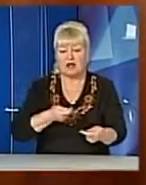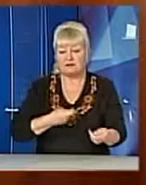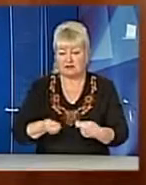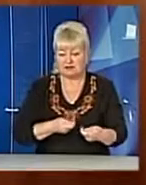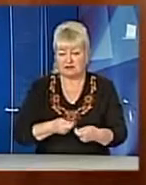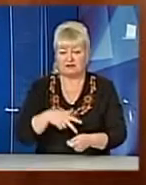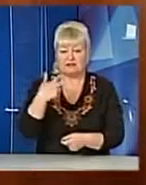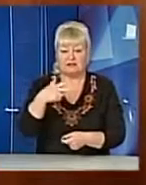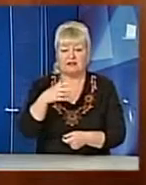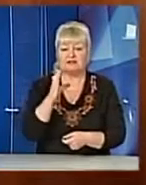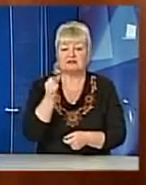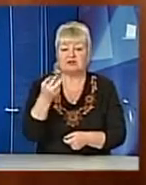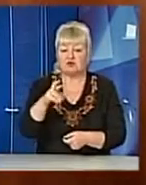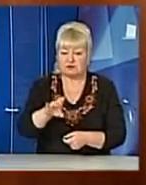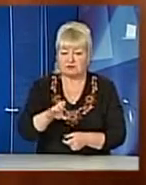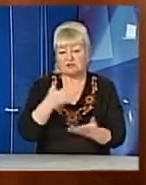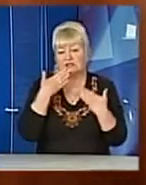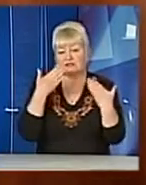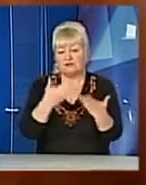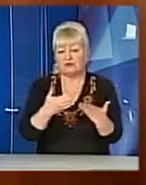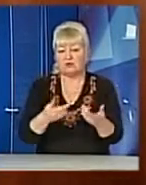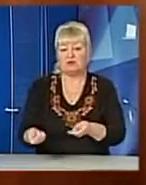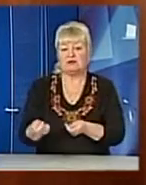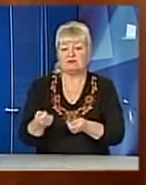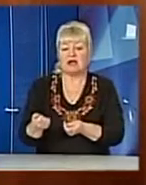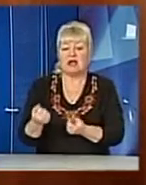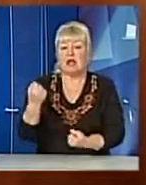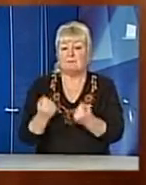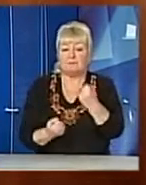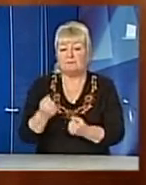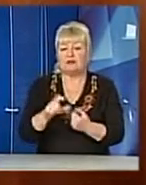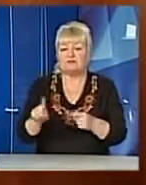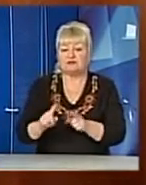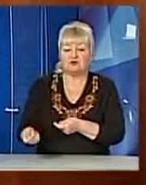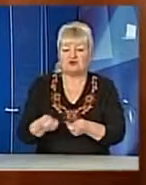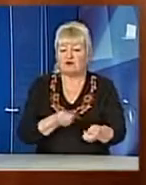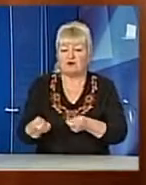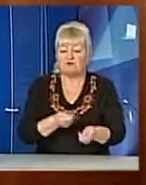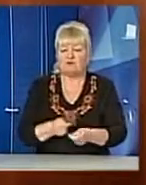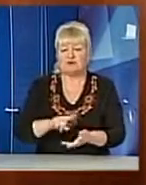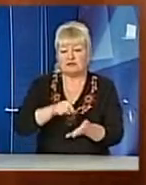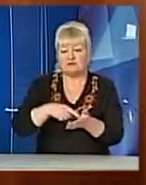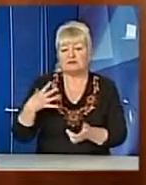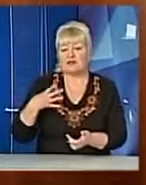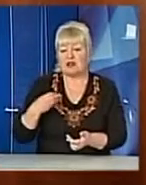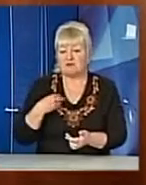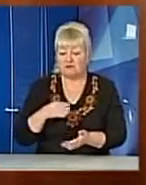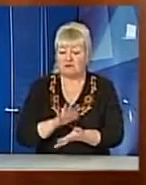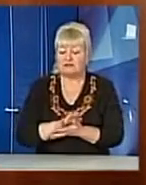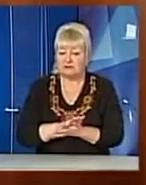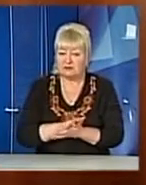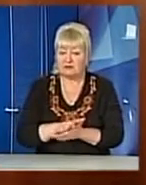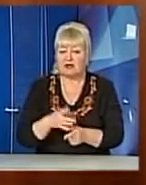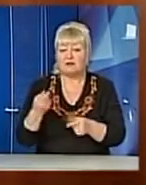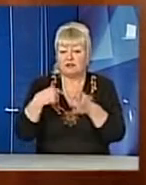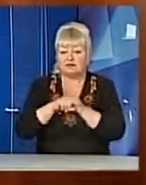30 січня до нас звернулися перевізники, які здійснюють вивезення сміття з міста Львова, абсолютно всі, які є на сьогодні на ринку, з тим,